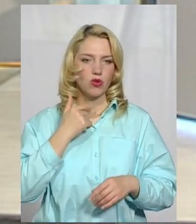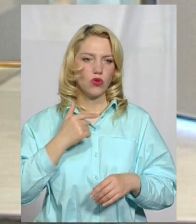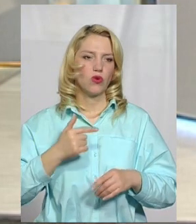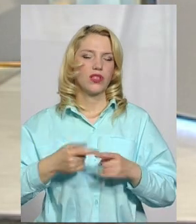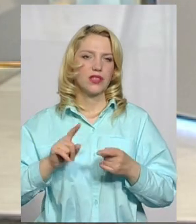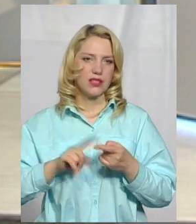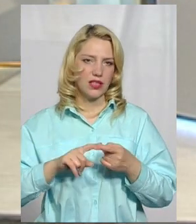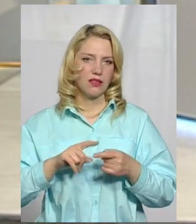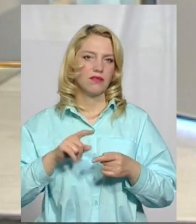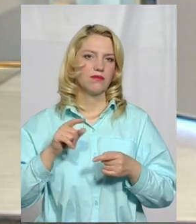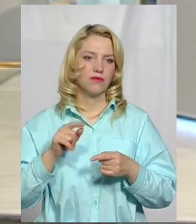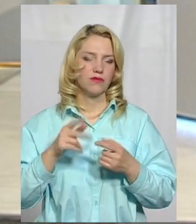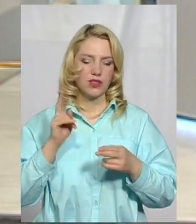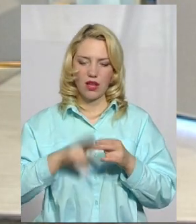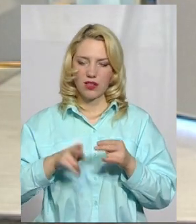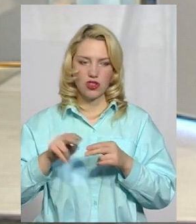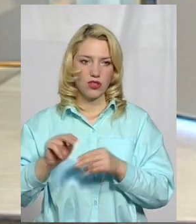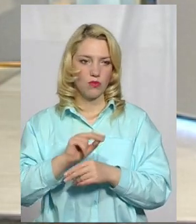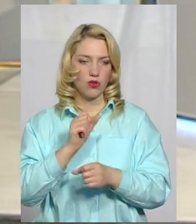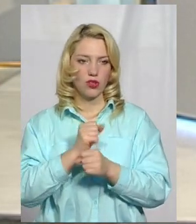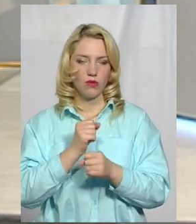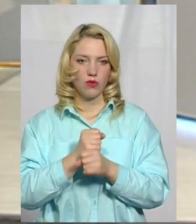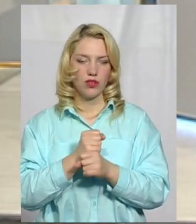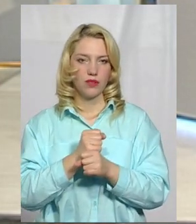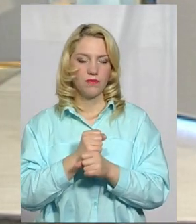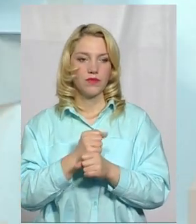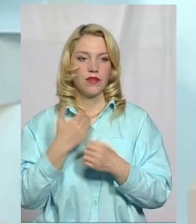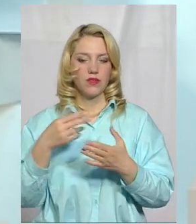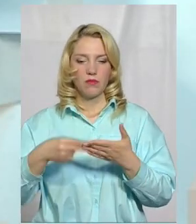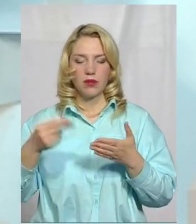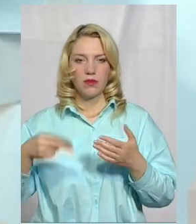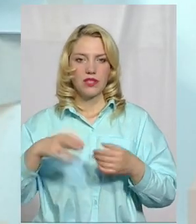закінчені вже роботи, і підписані відповідні акти.